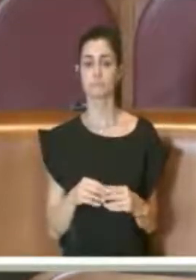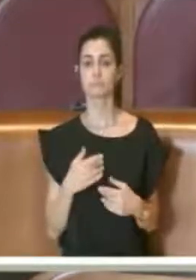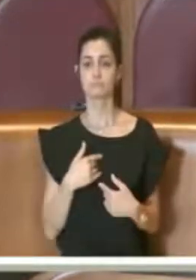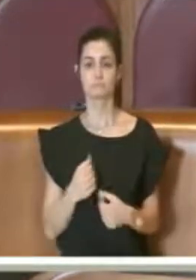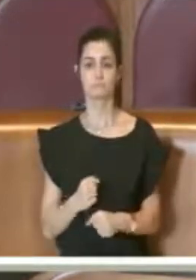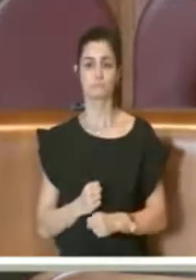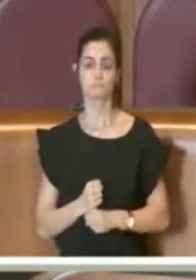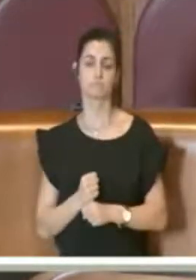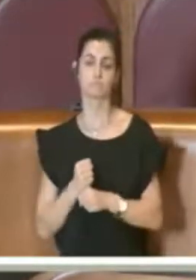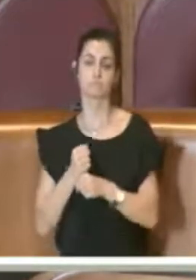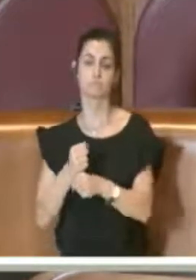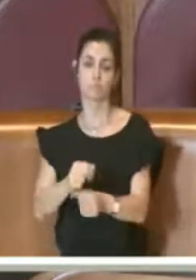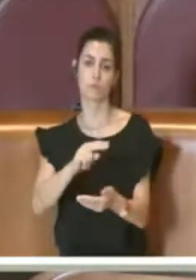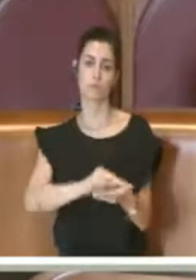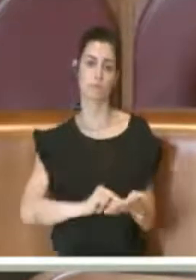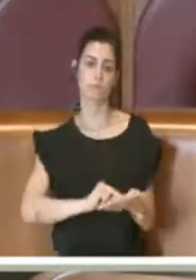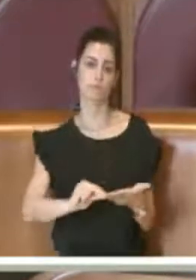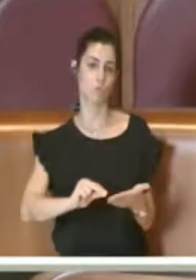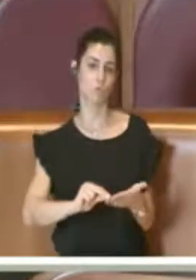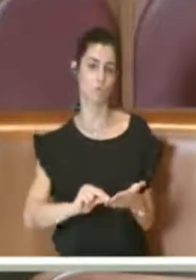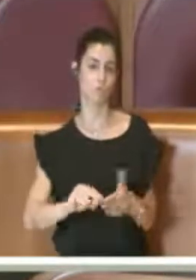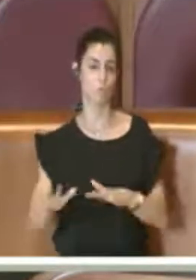consegno il voto di astensione del Movimento 5 Stelle. Grazie.